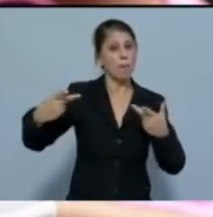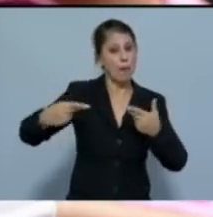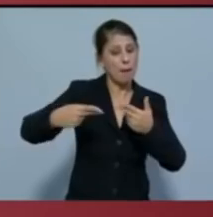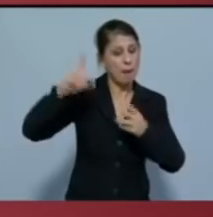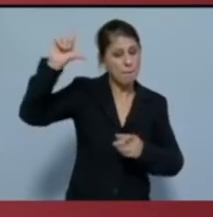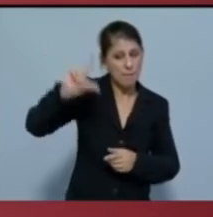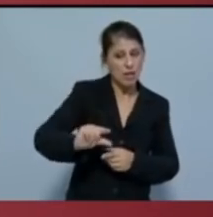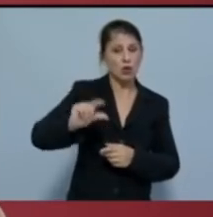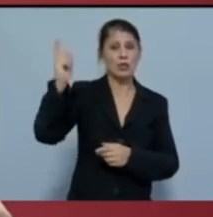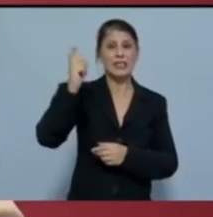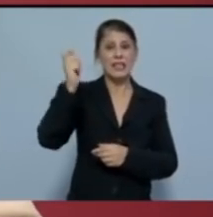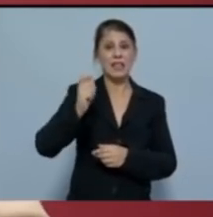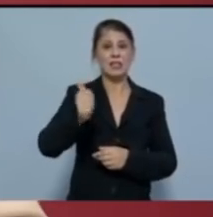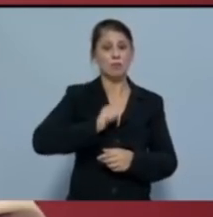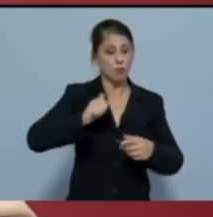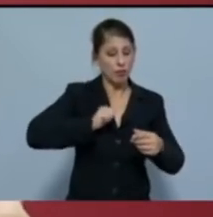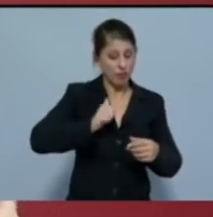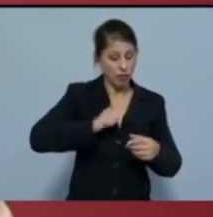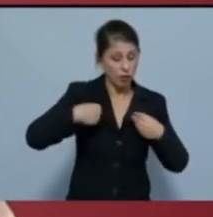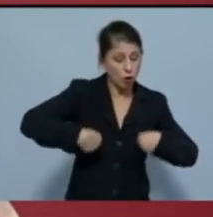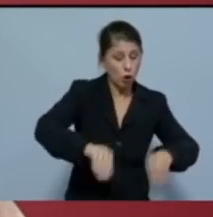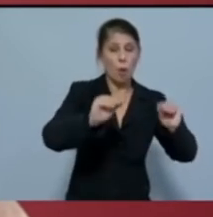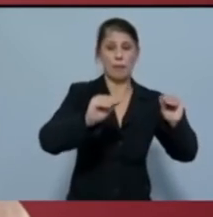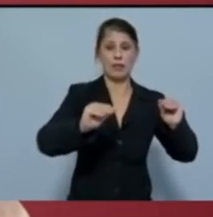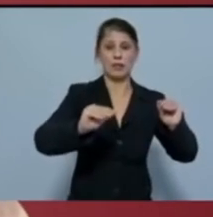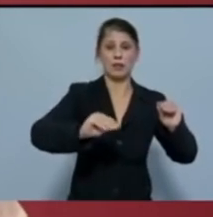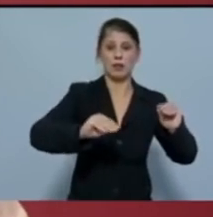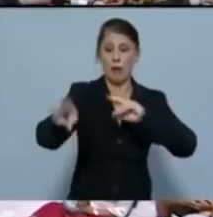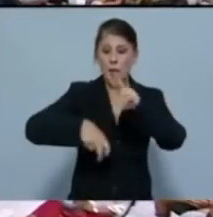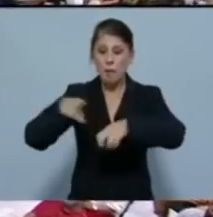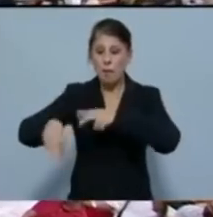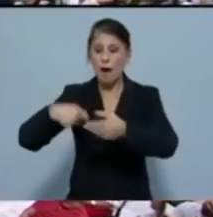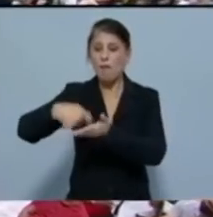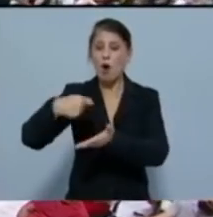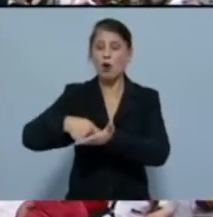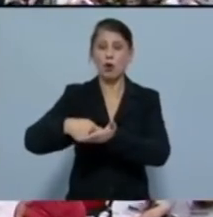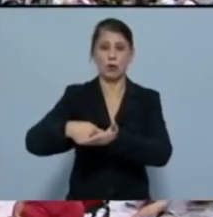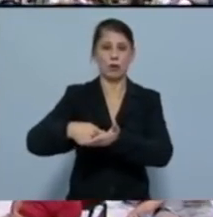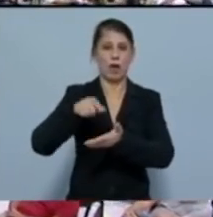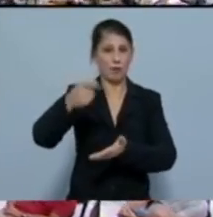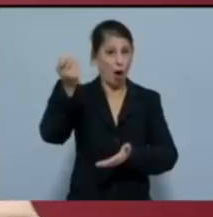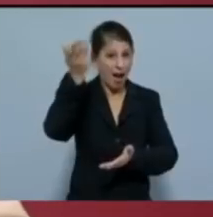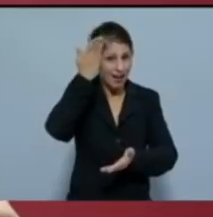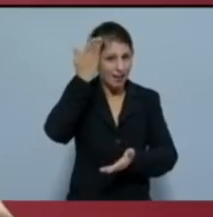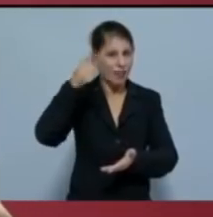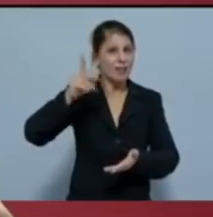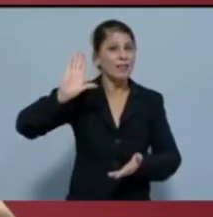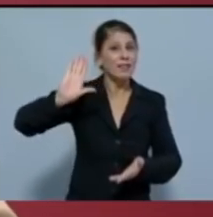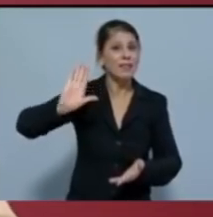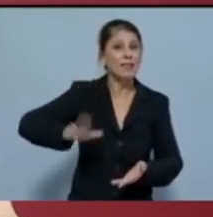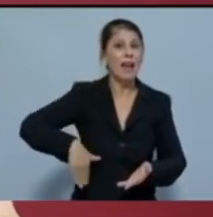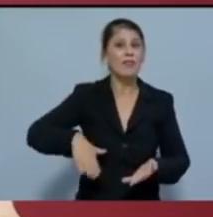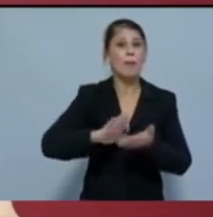επιδομάτων, οι ιδιωτικοποιήσεις, η ληστρική φορολογία του λαού. Η λεγόμενη ακρίβεια είναι η τελευταία